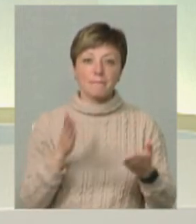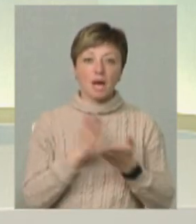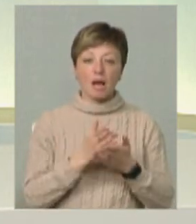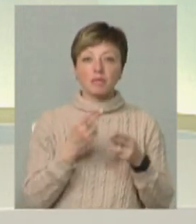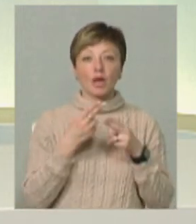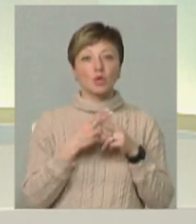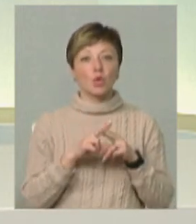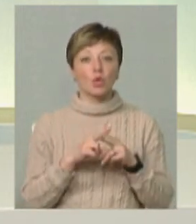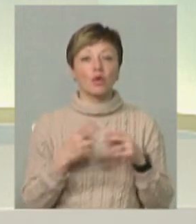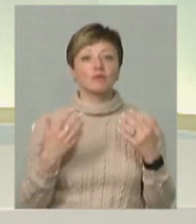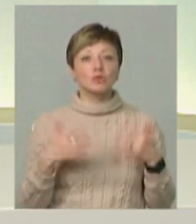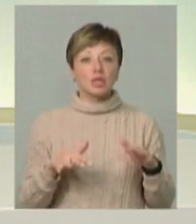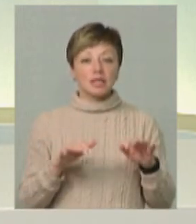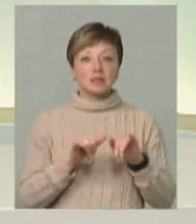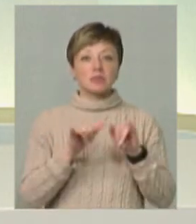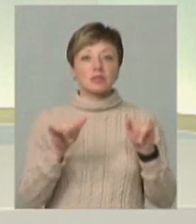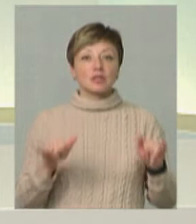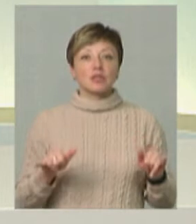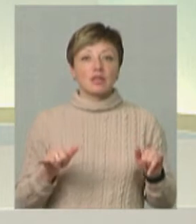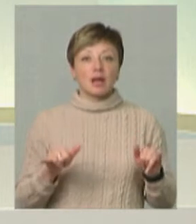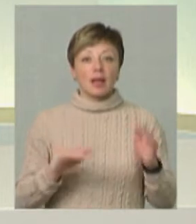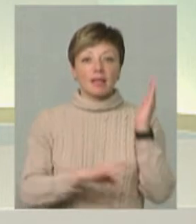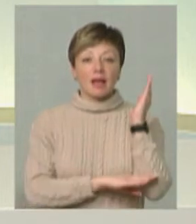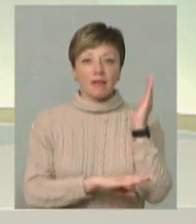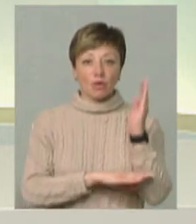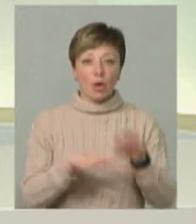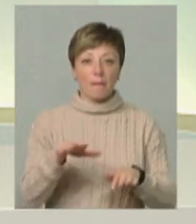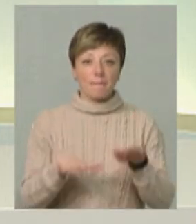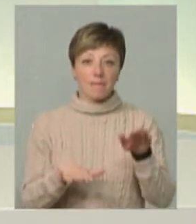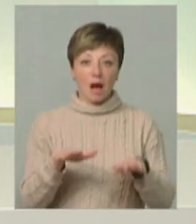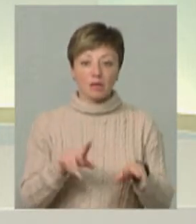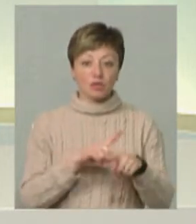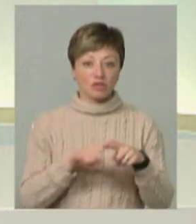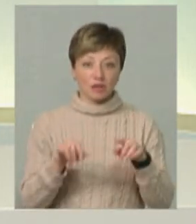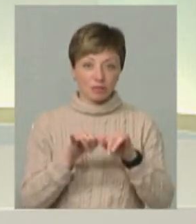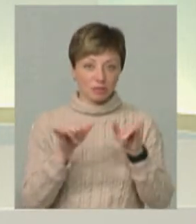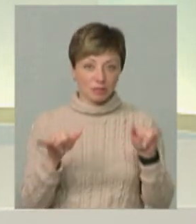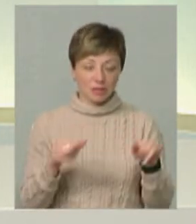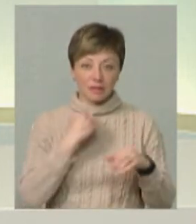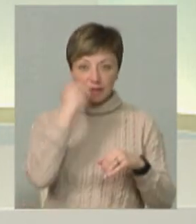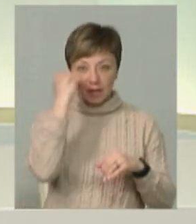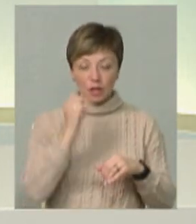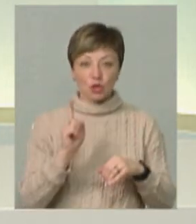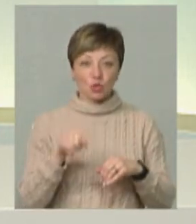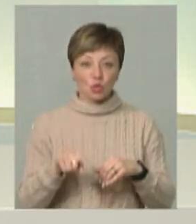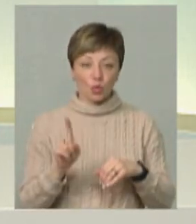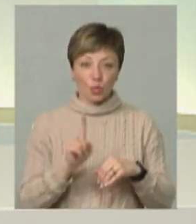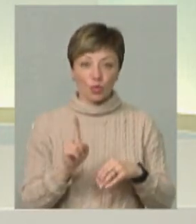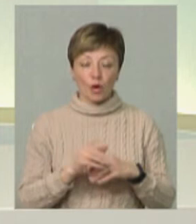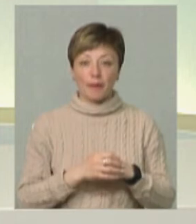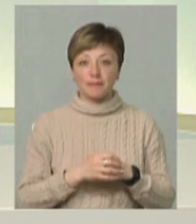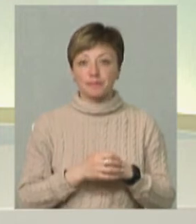технології вже збільшення деревної маси, як швидко наростити її і завдяки чому. І